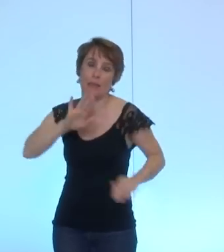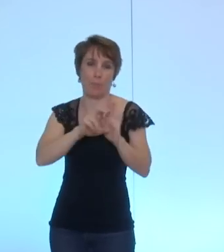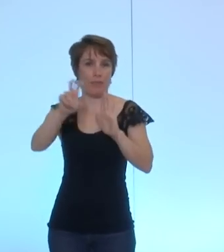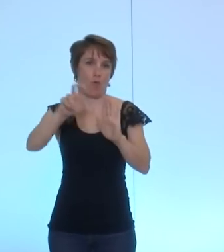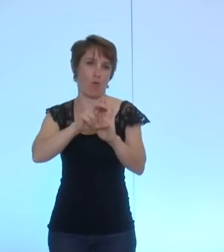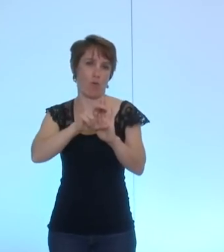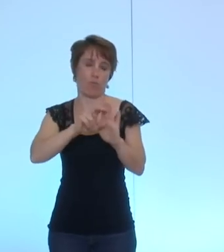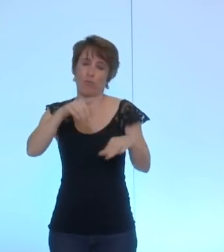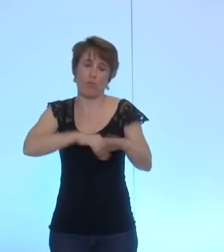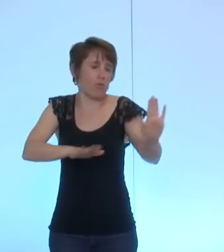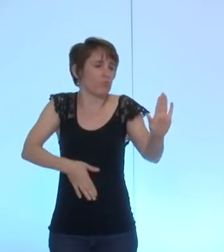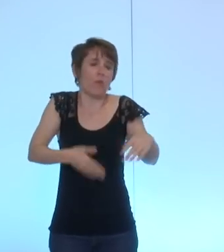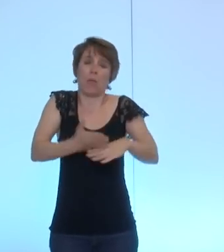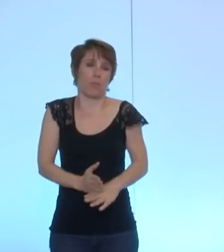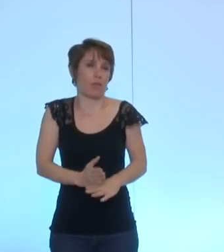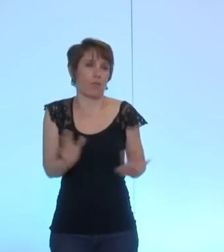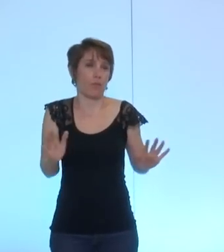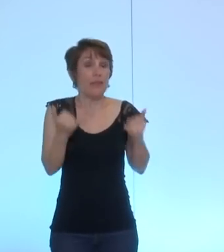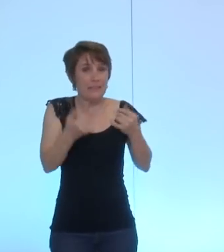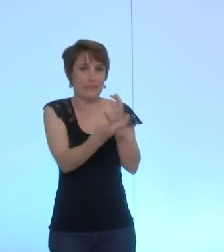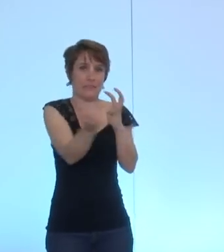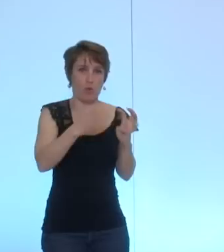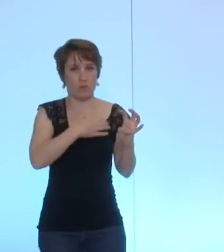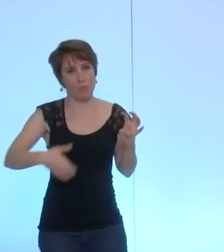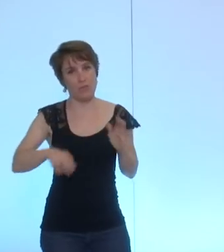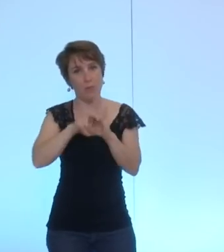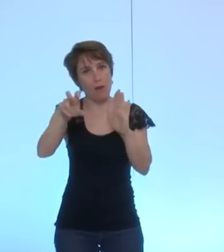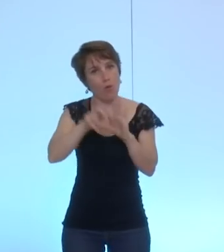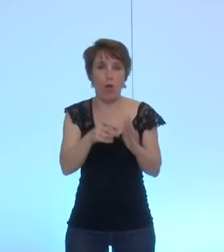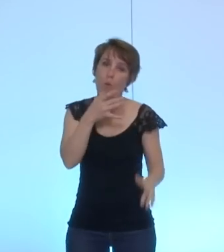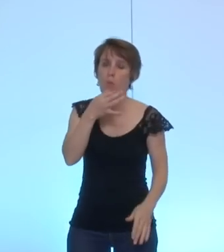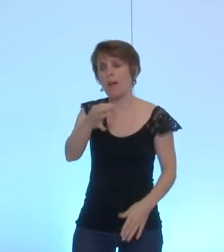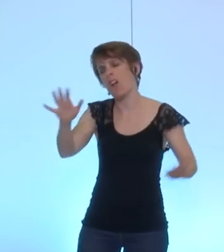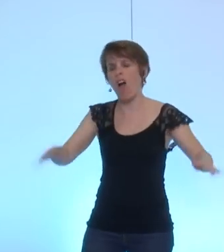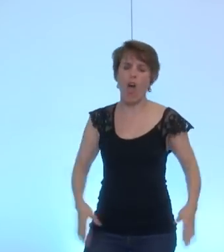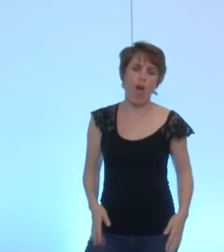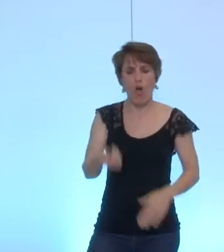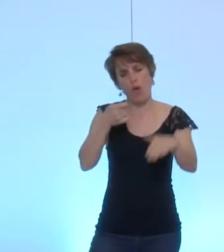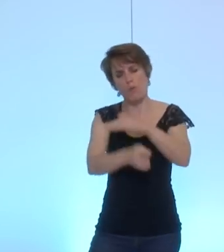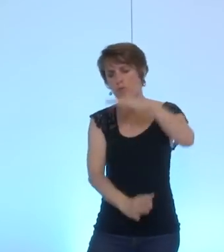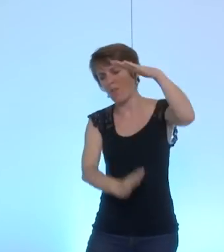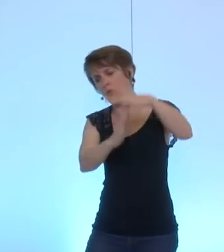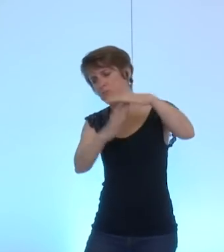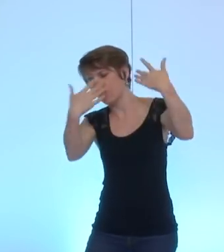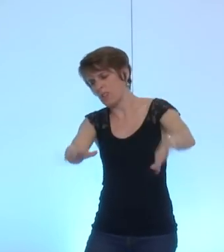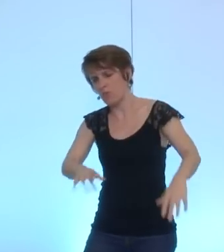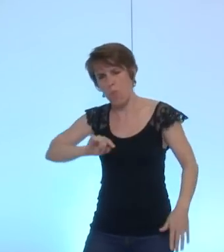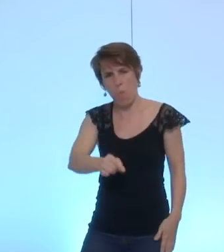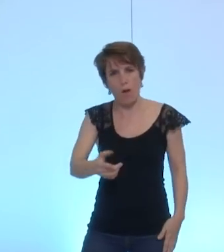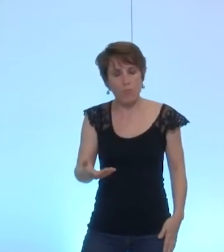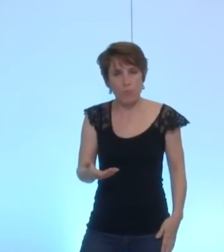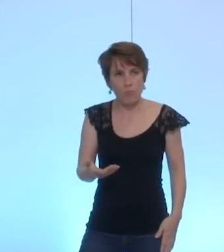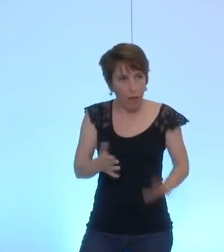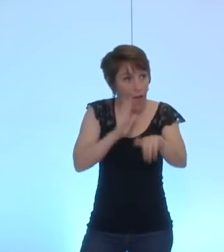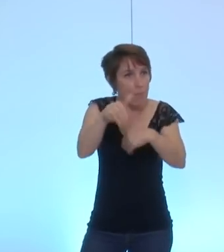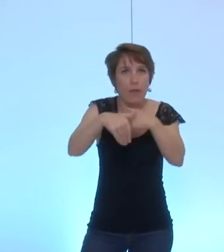économique grenobloise. On ne peut pas, quand on est au Conseil municipal de Grenoble, se contenter de dire on arrête la subvention et ne pas annoncer ce qu'on